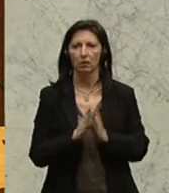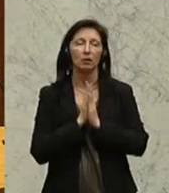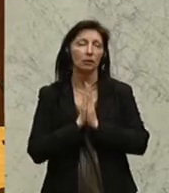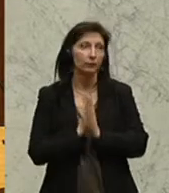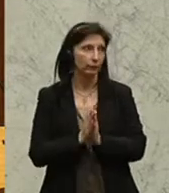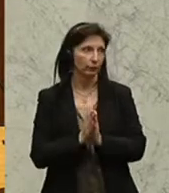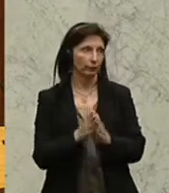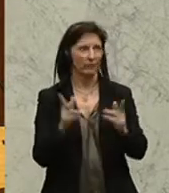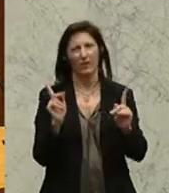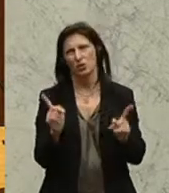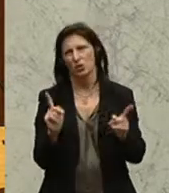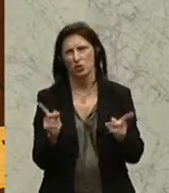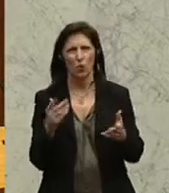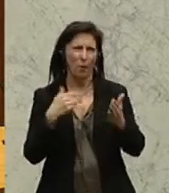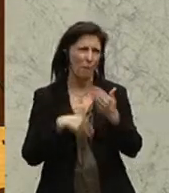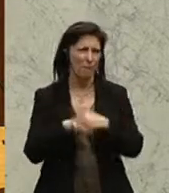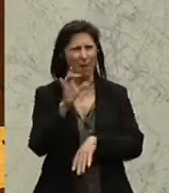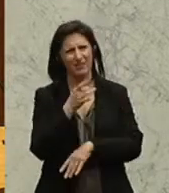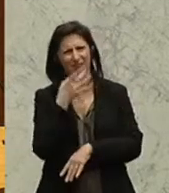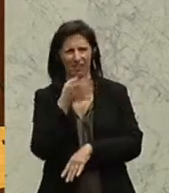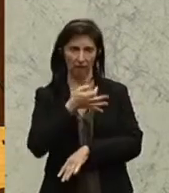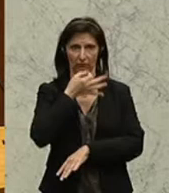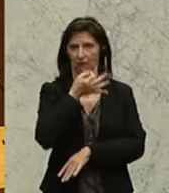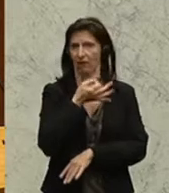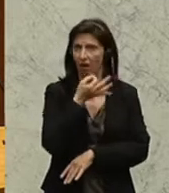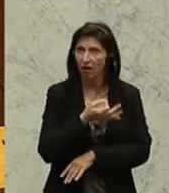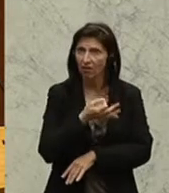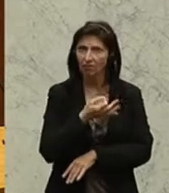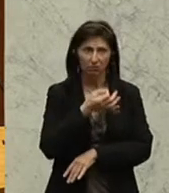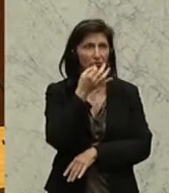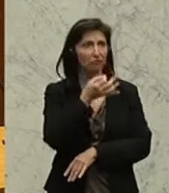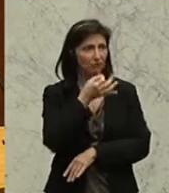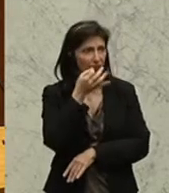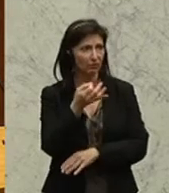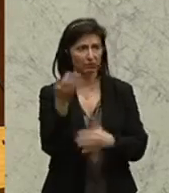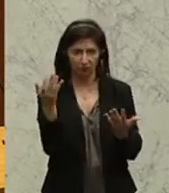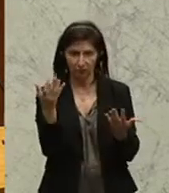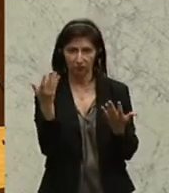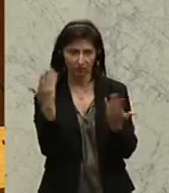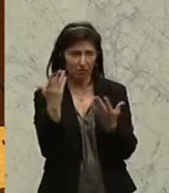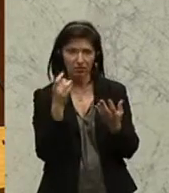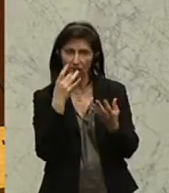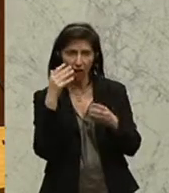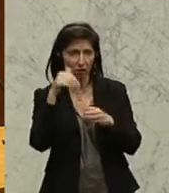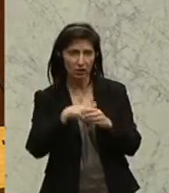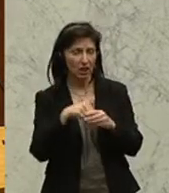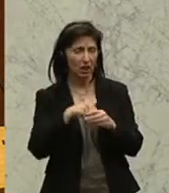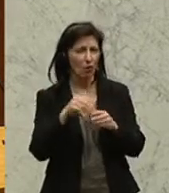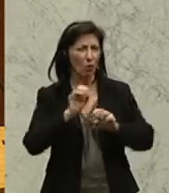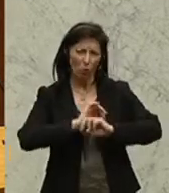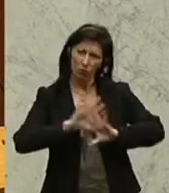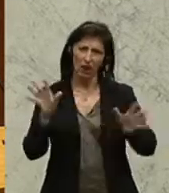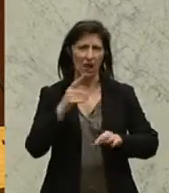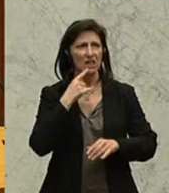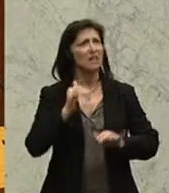wir hier heraus doch ein bisschen konkreter zu reden über das, was hier geprüft wird und klare Aussagen zu